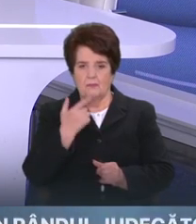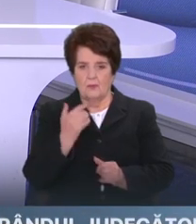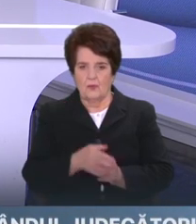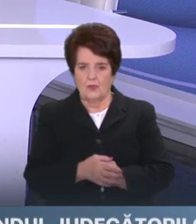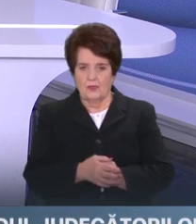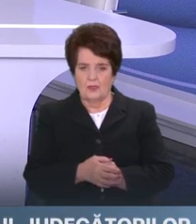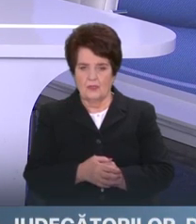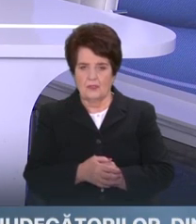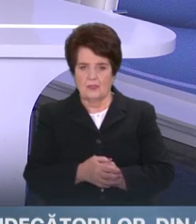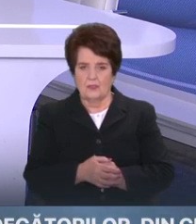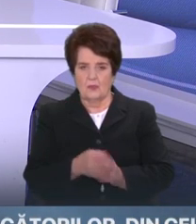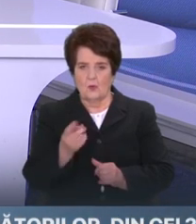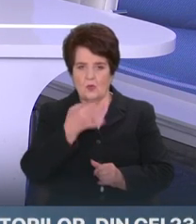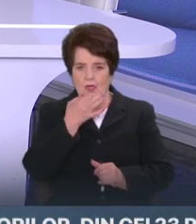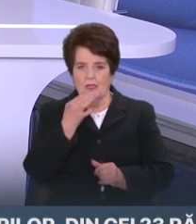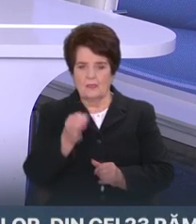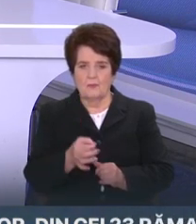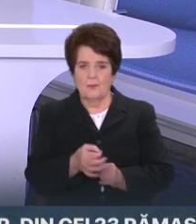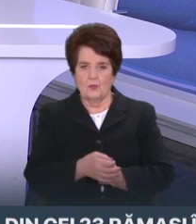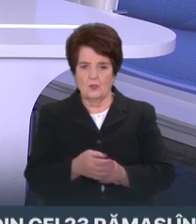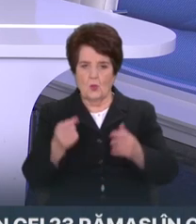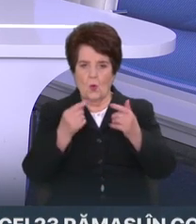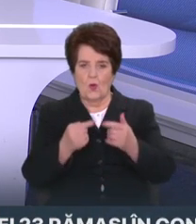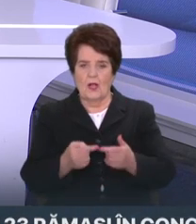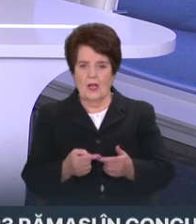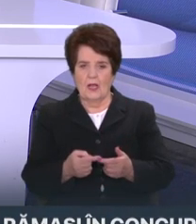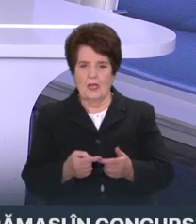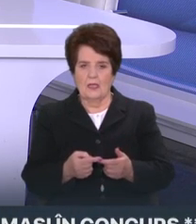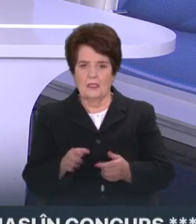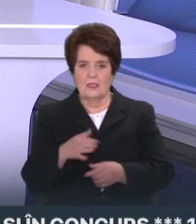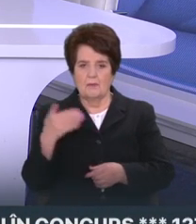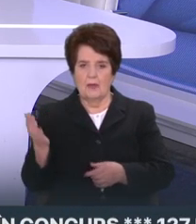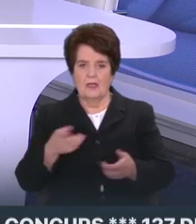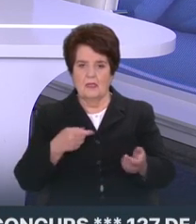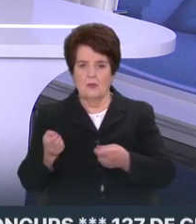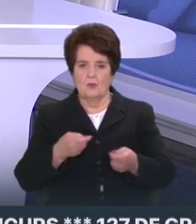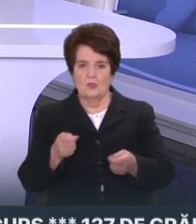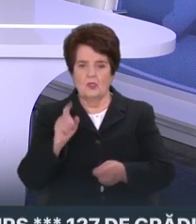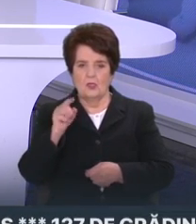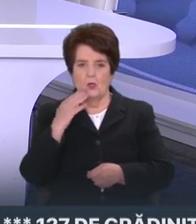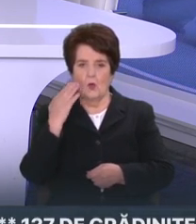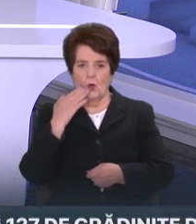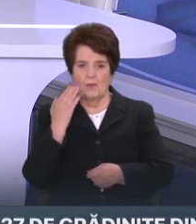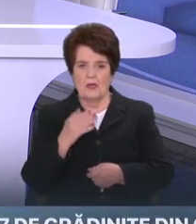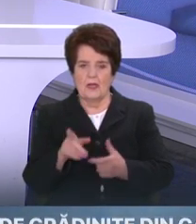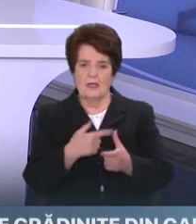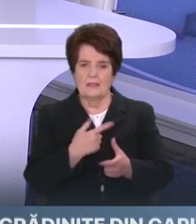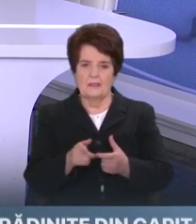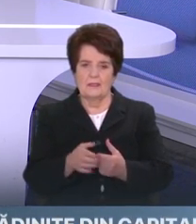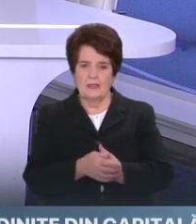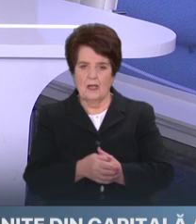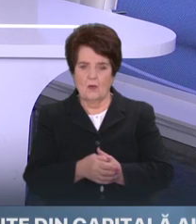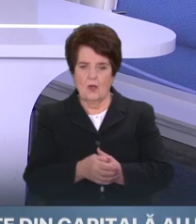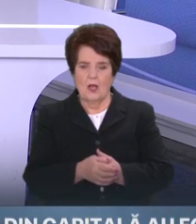când o să aveți un răspuns concret din partea autorităților din România sau când o să fiți